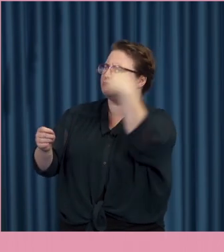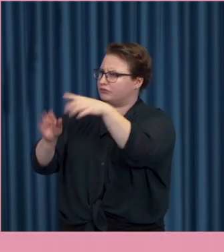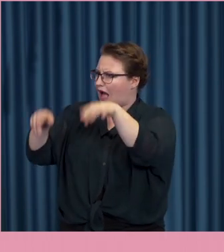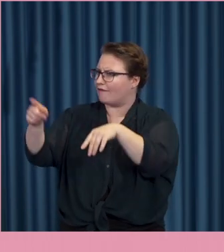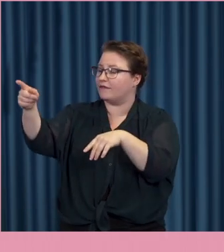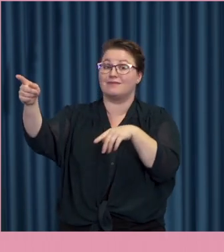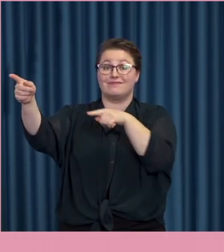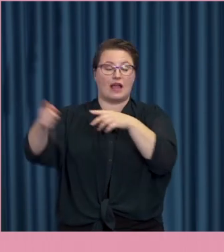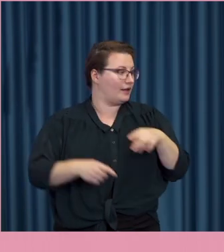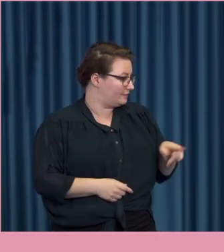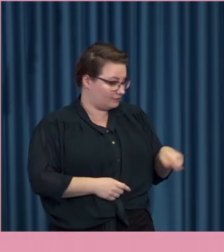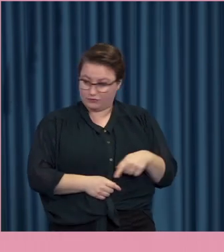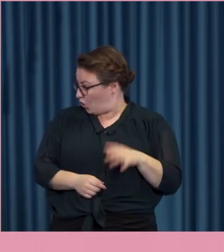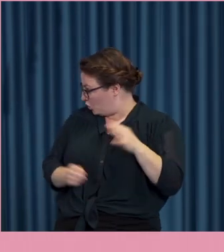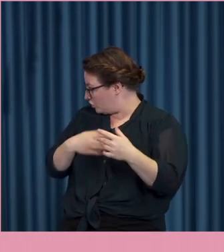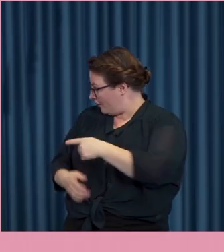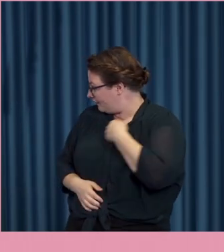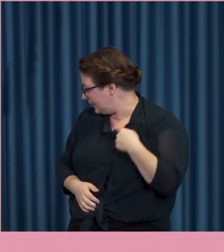statssekreterare och sa hur gör vi egentligen här.